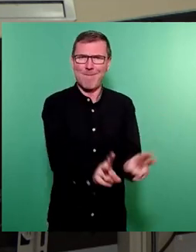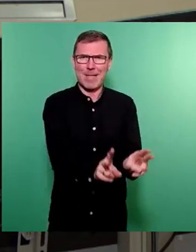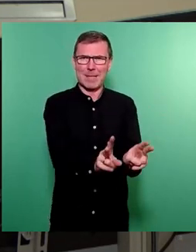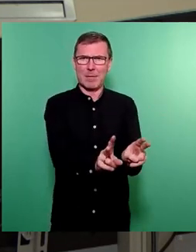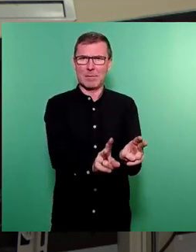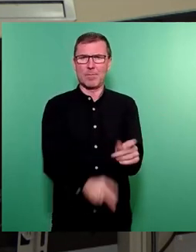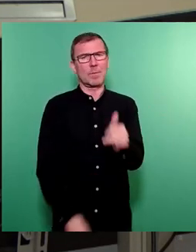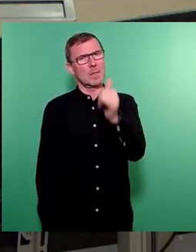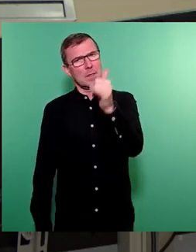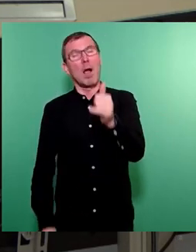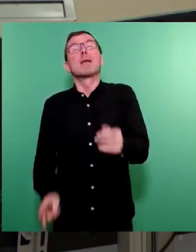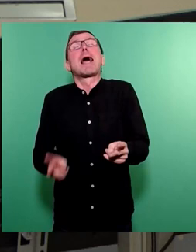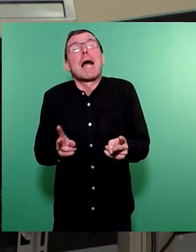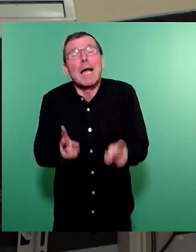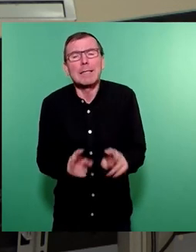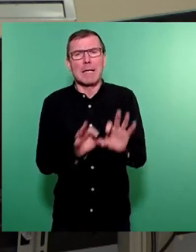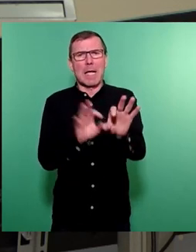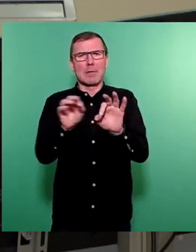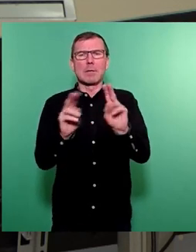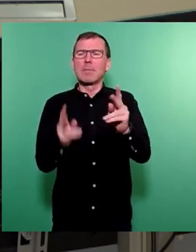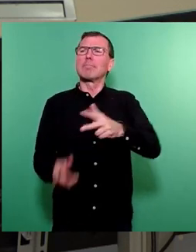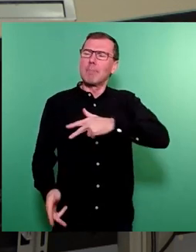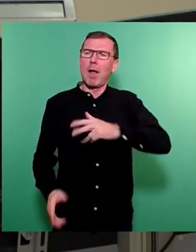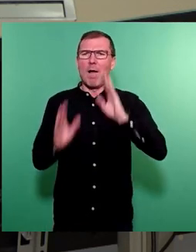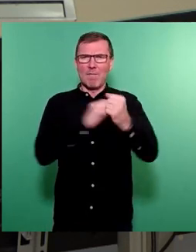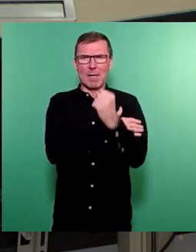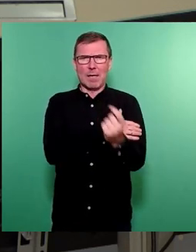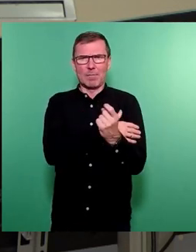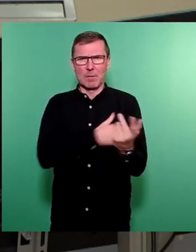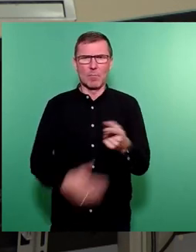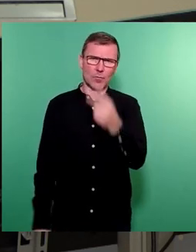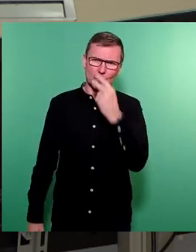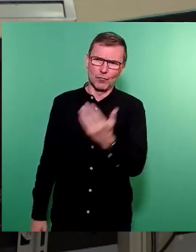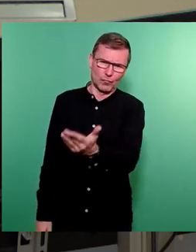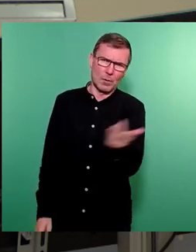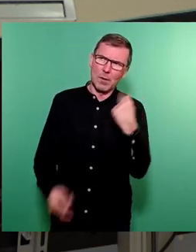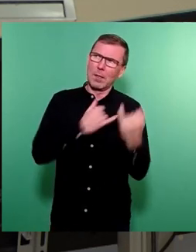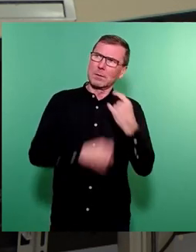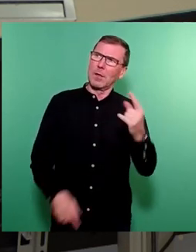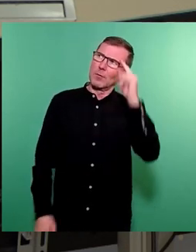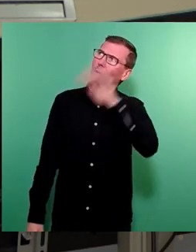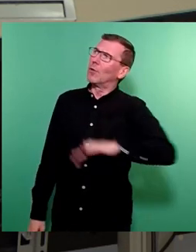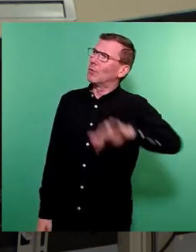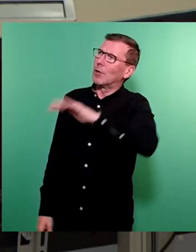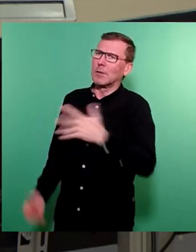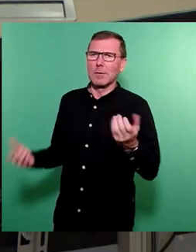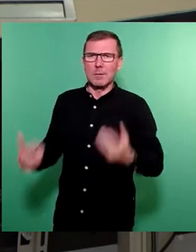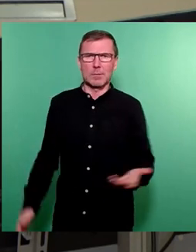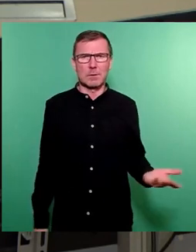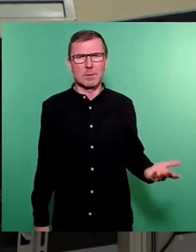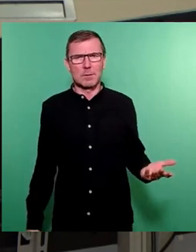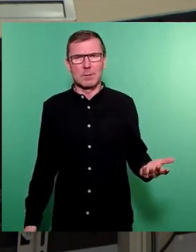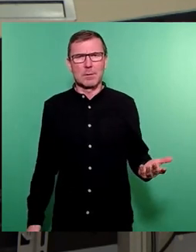die richtige, also wirkliche Fachkräfte. Aber ich meine, wenn man sich das anschaut, was in den letzten Jahren in Deutschland so abgegangen ist, dann haben wir eine